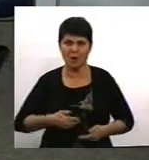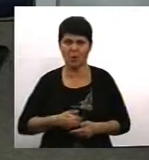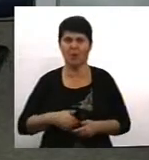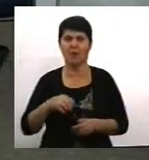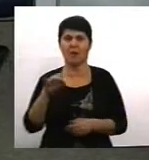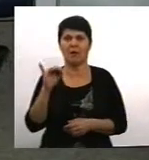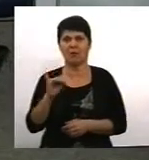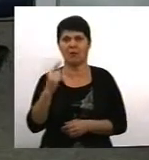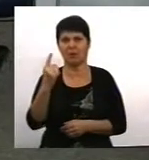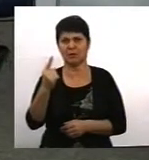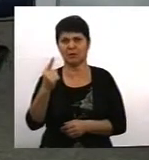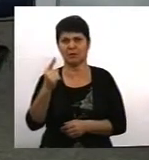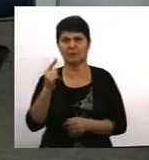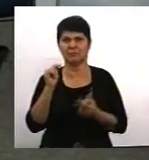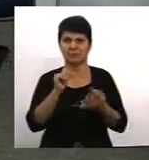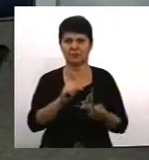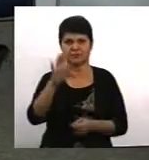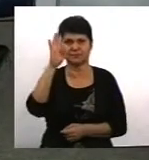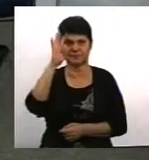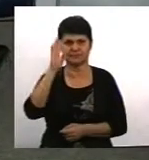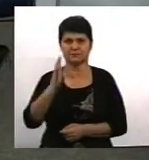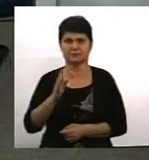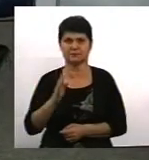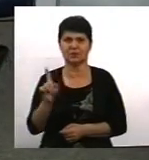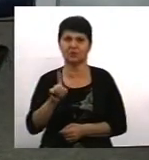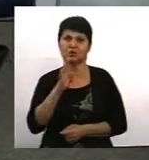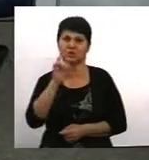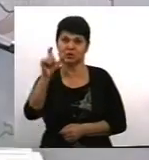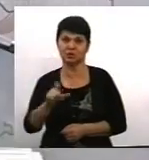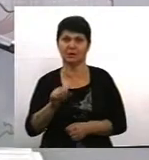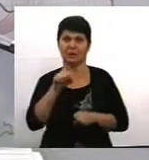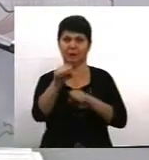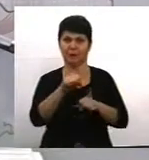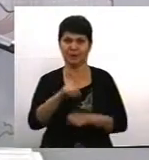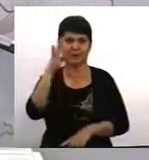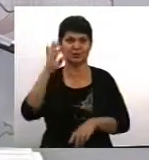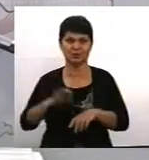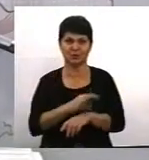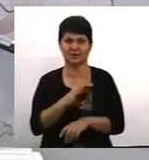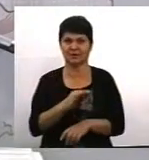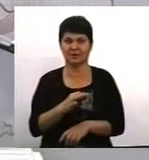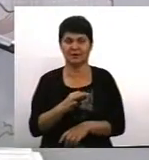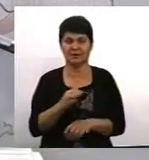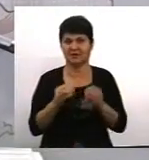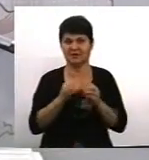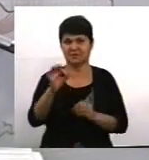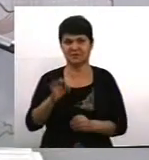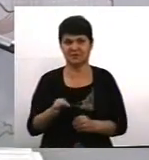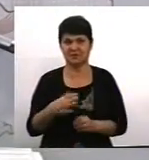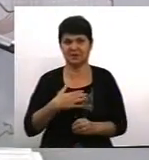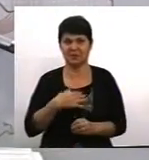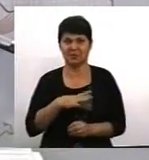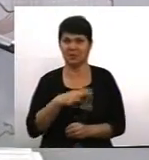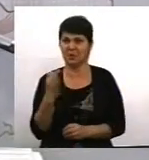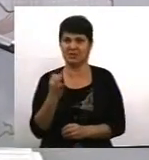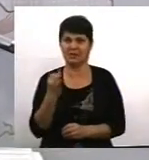коли дійсно жінка була чоловіка. Стосовно цих 10%, про які говориться, для мене було б дуже цікаво подивитися цю цифру, тому